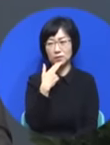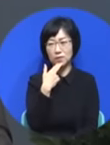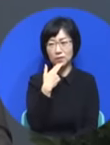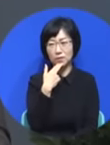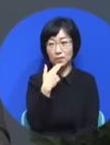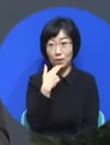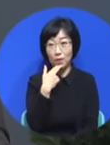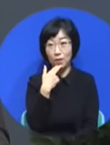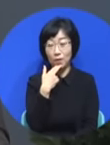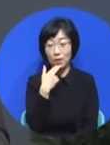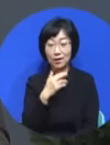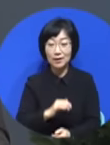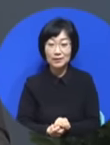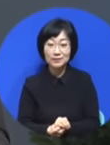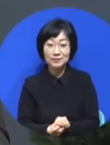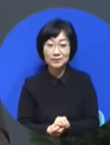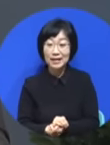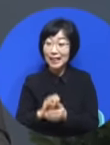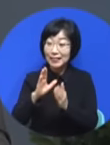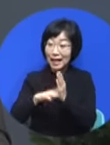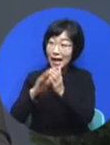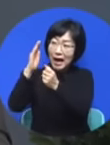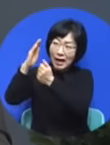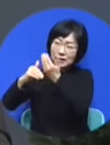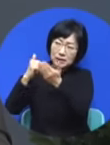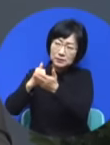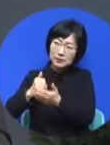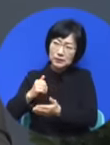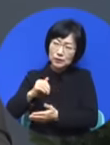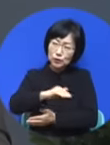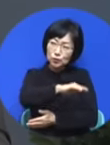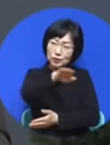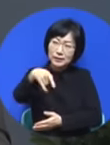그랬더니 하나님이 우리에게 시간표를 주시는 거 아니냐.